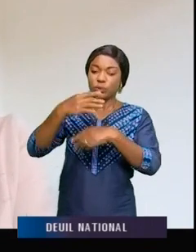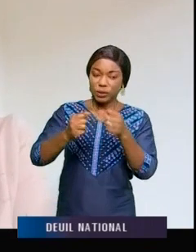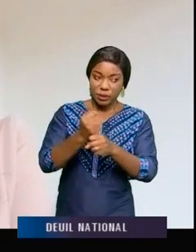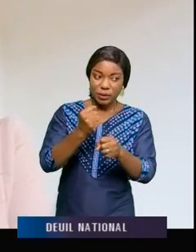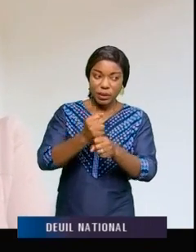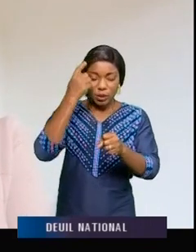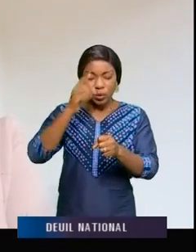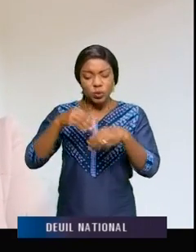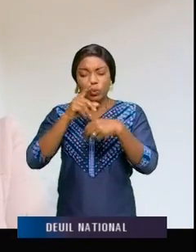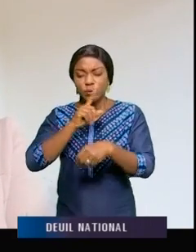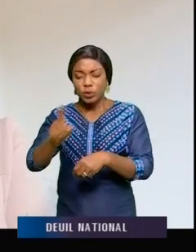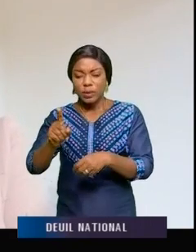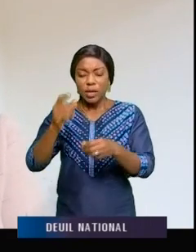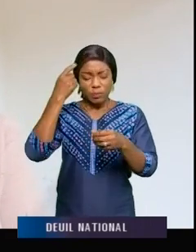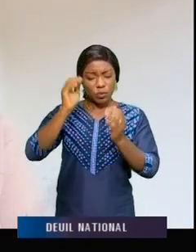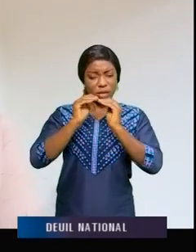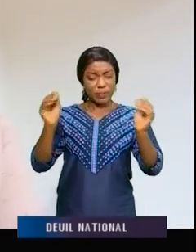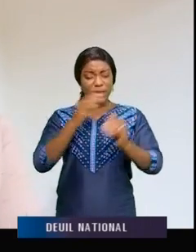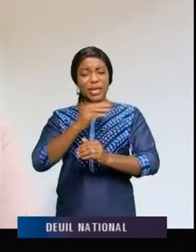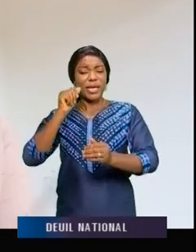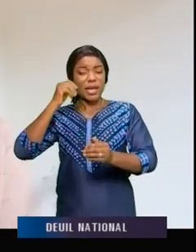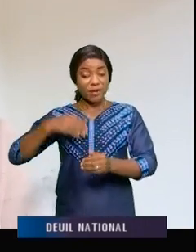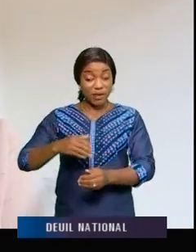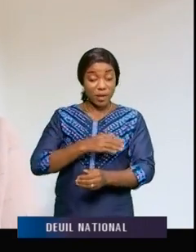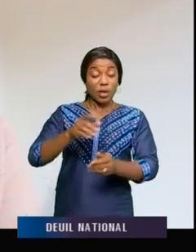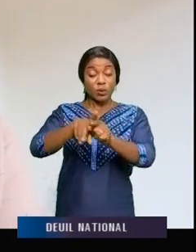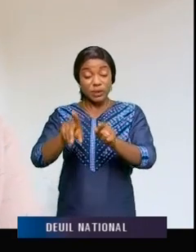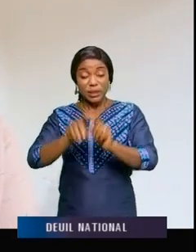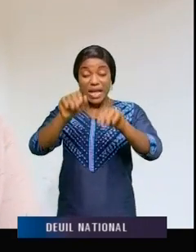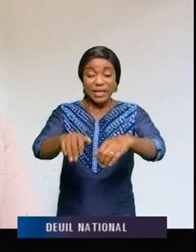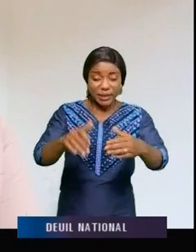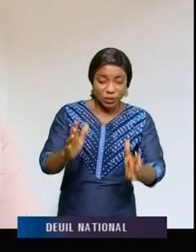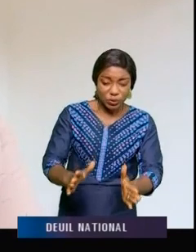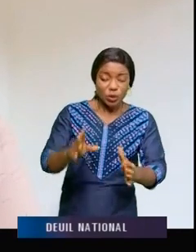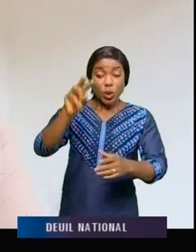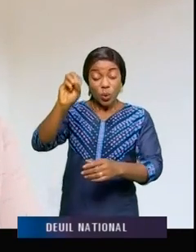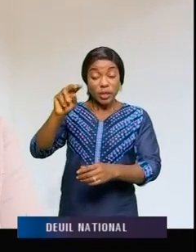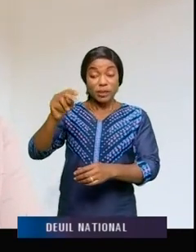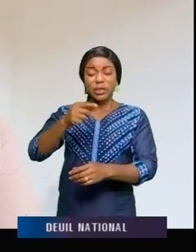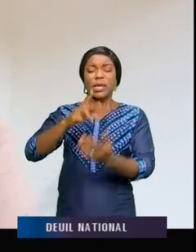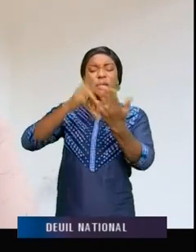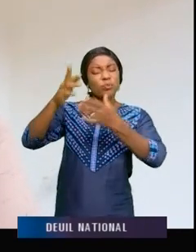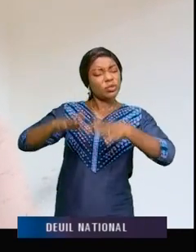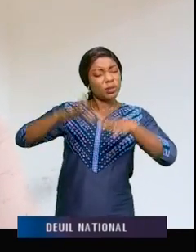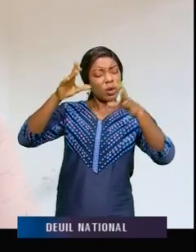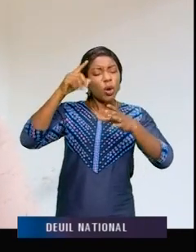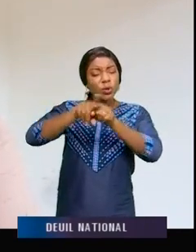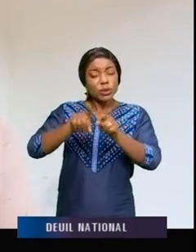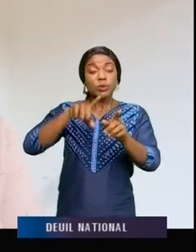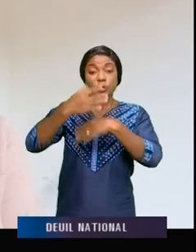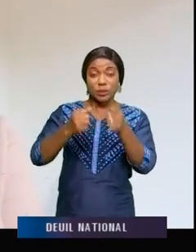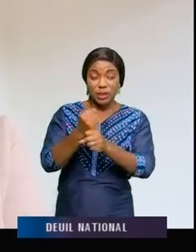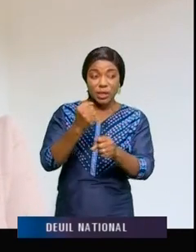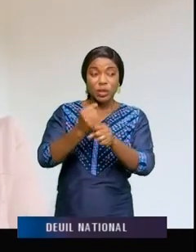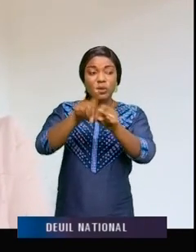stabilisation, et dans l'éducation, et dans les genres, et dans l'agro-pastoral. Et dans tout ça, nous avons des projets que nous allons exécuter. Le plus grand